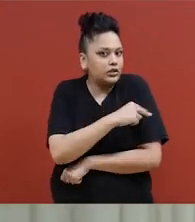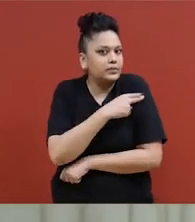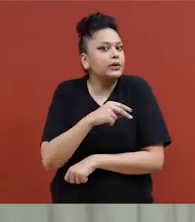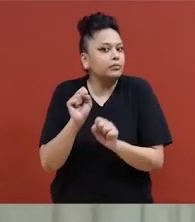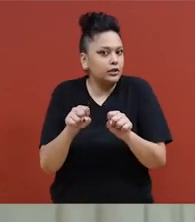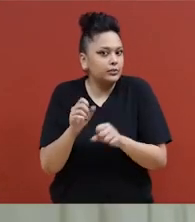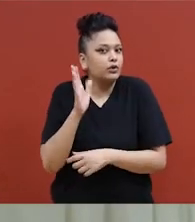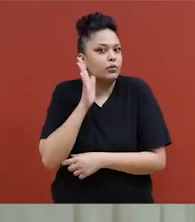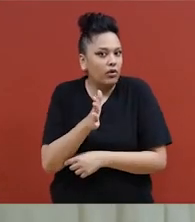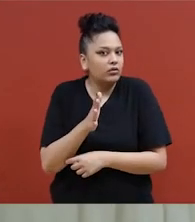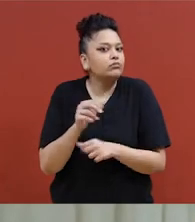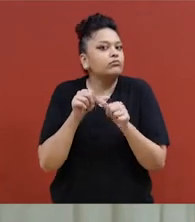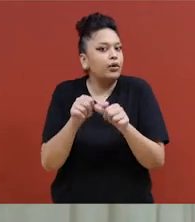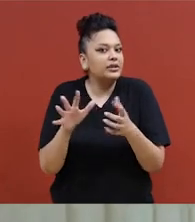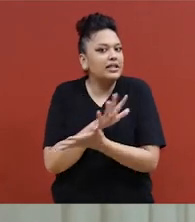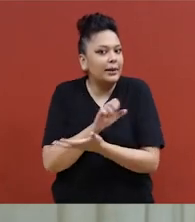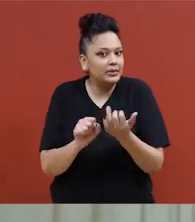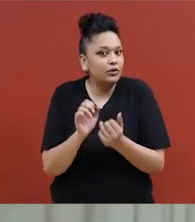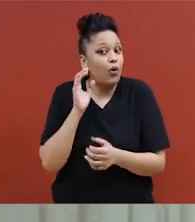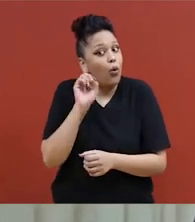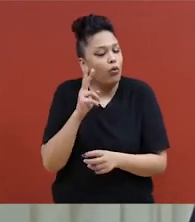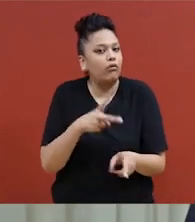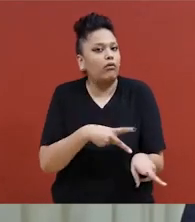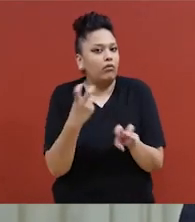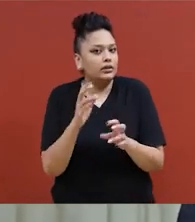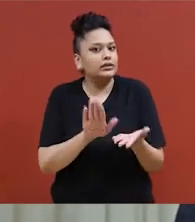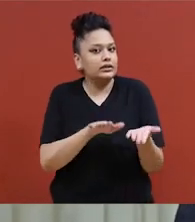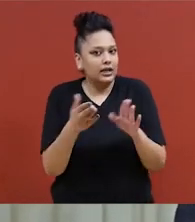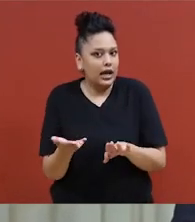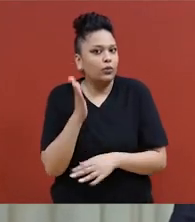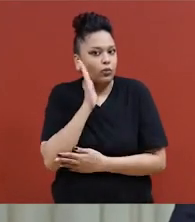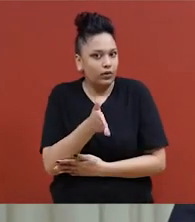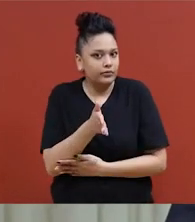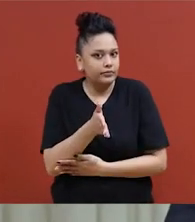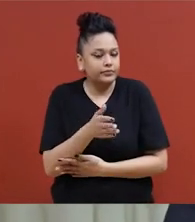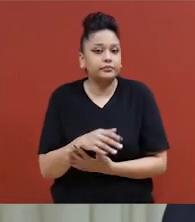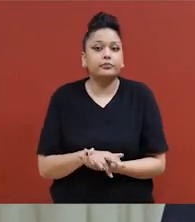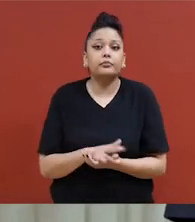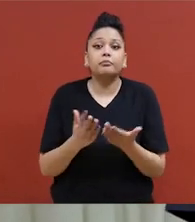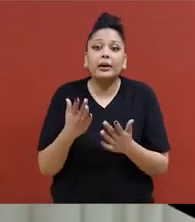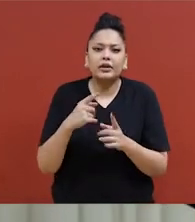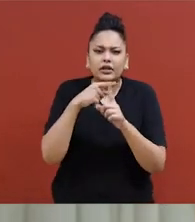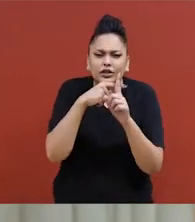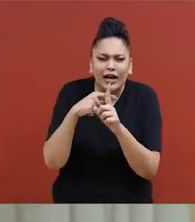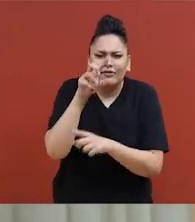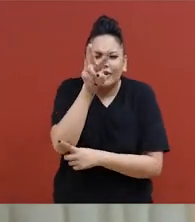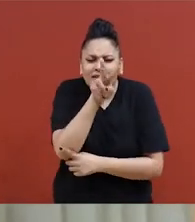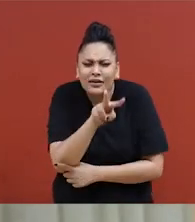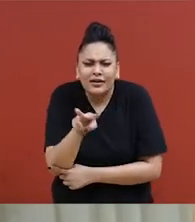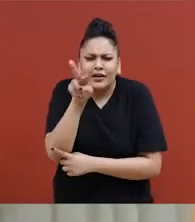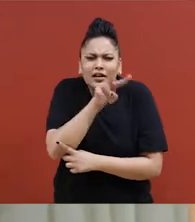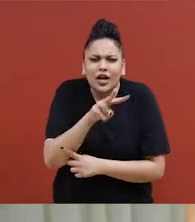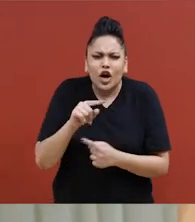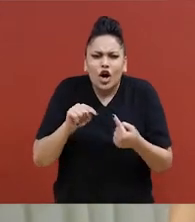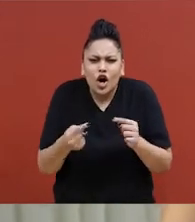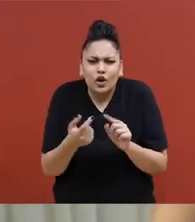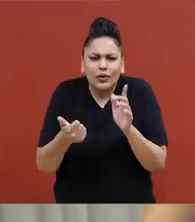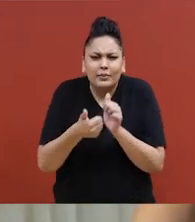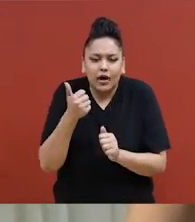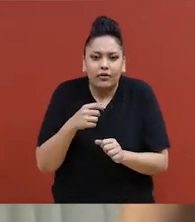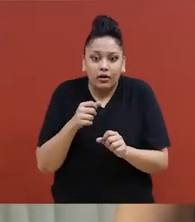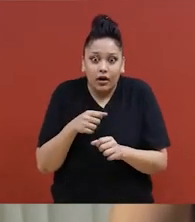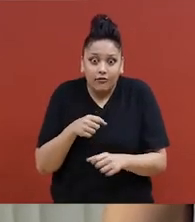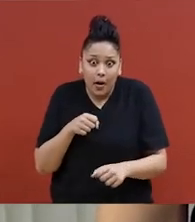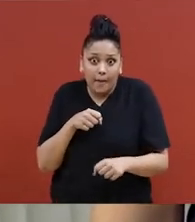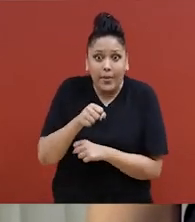il pourrait souffrir des dommages permanents et même en mourir. Eh oui! Et donc, je pourrais frapper l'abdomen ou je pourrais simplement